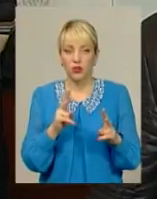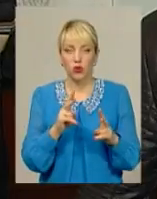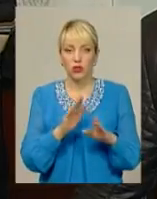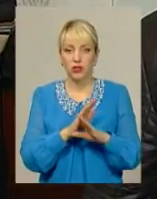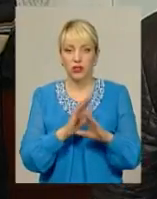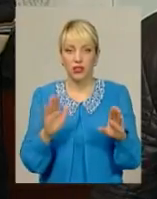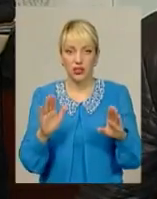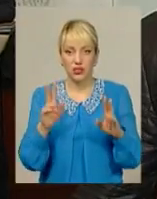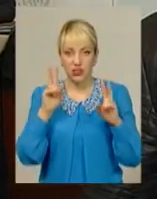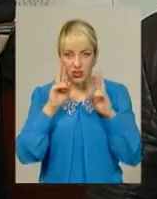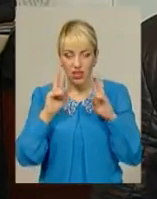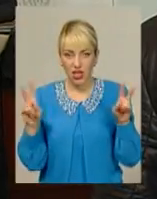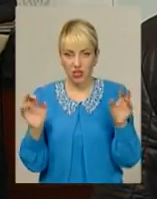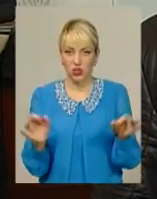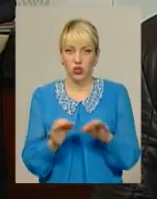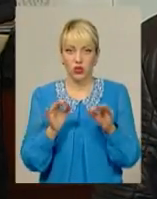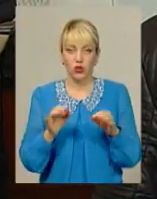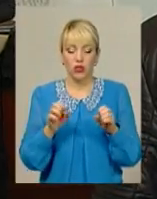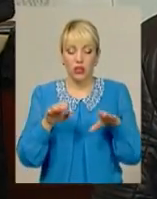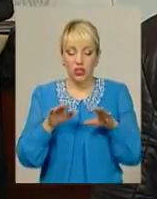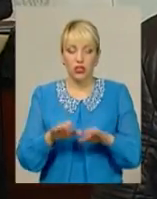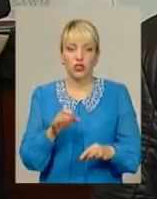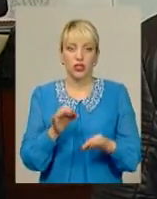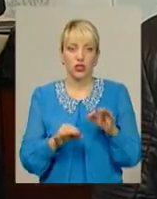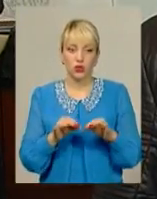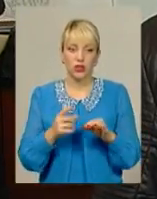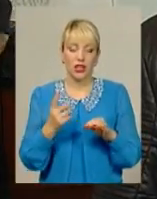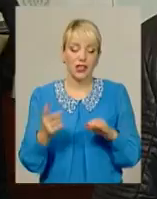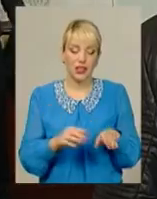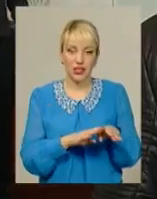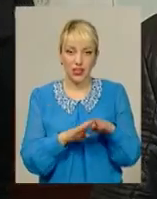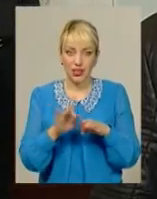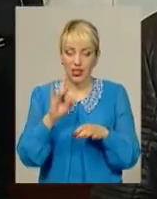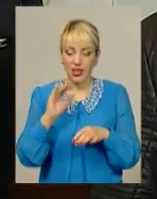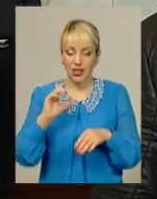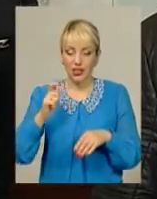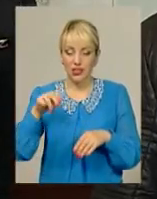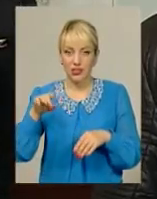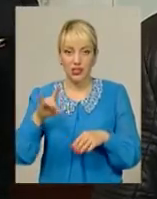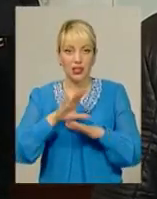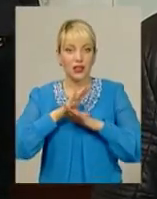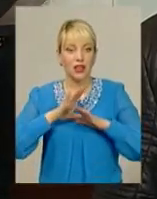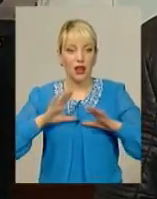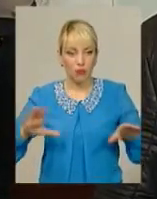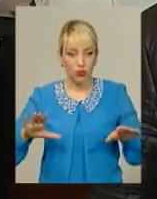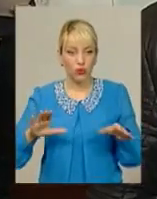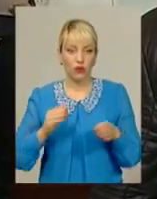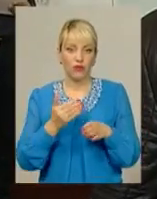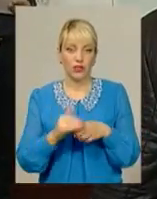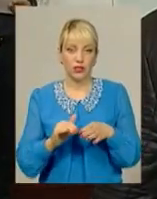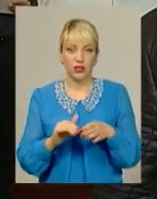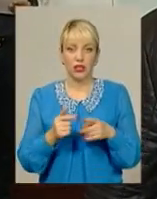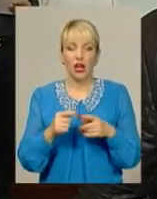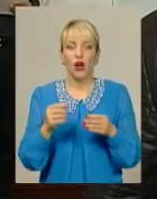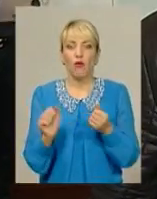знали, рішення суду в єдиному реєстрі не було. Я маю виділене, вроді